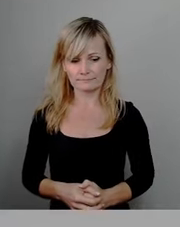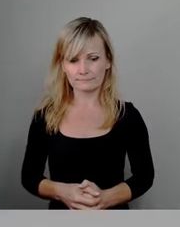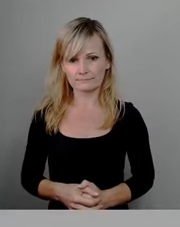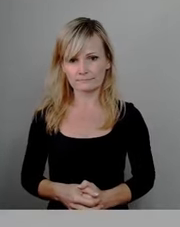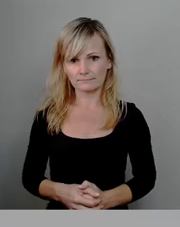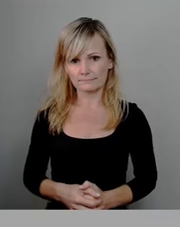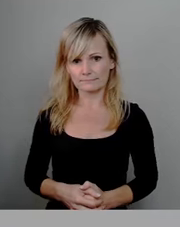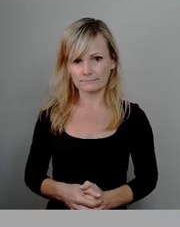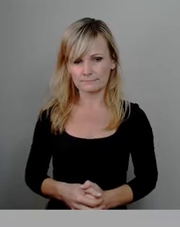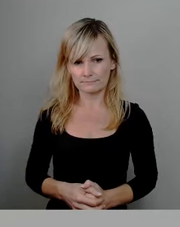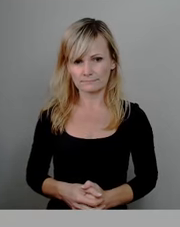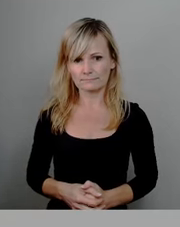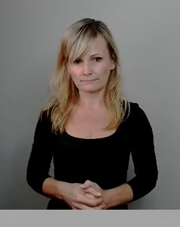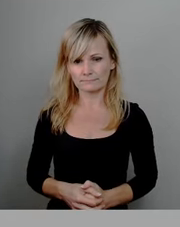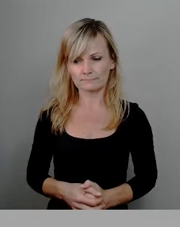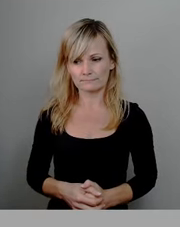sehe ich gerade.